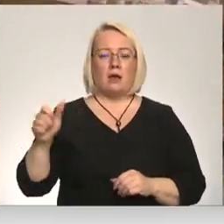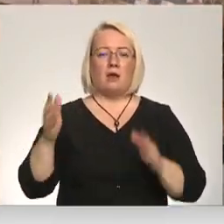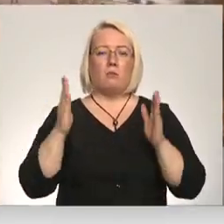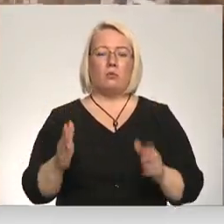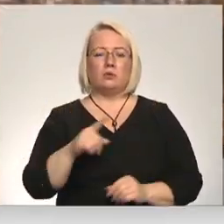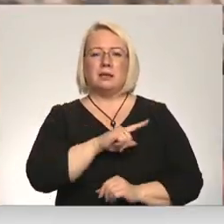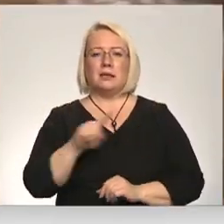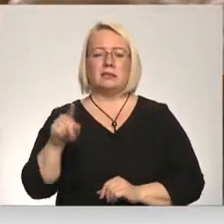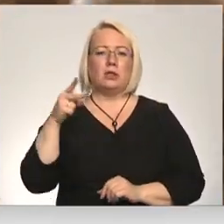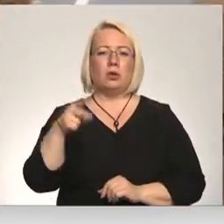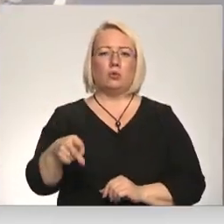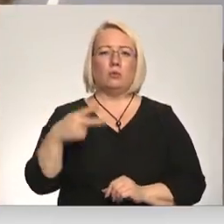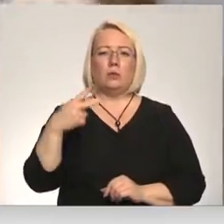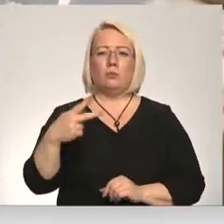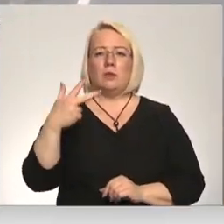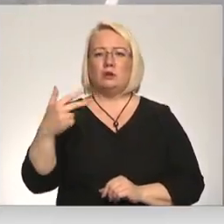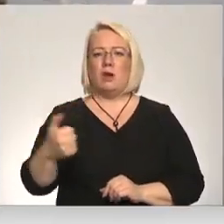2023. gadu nogalē.